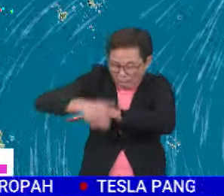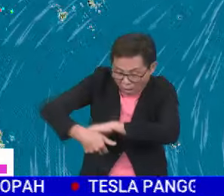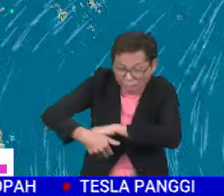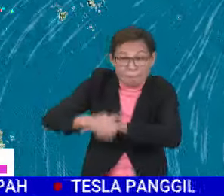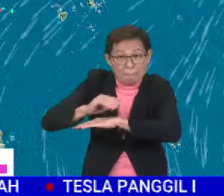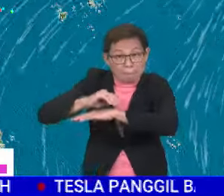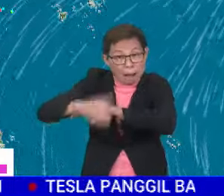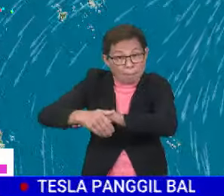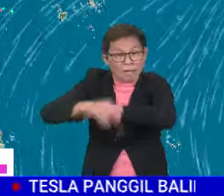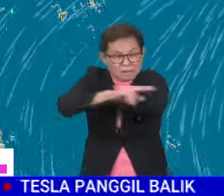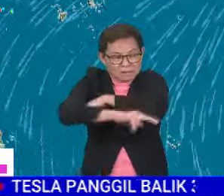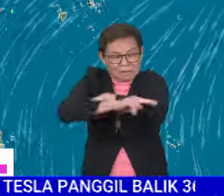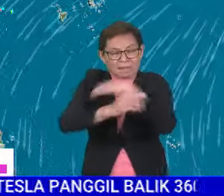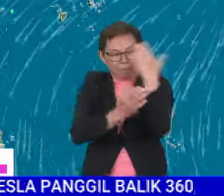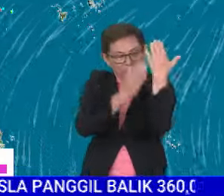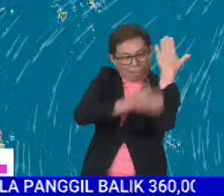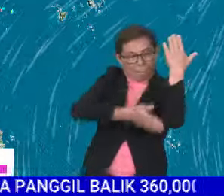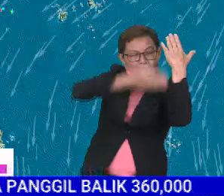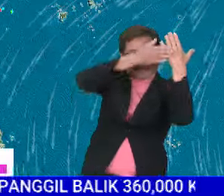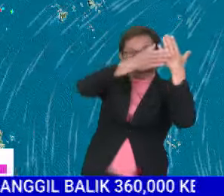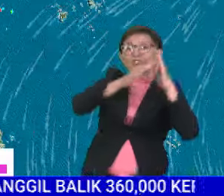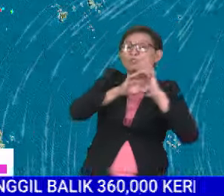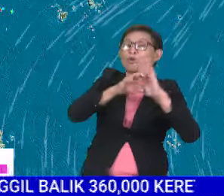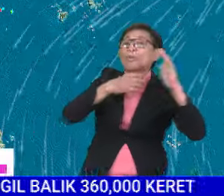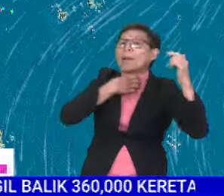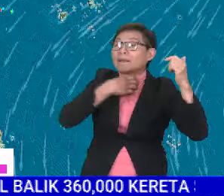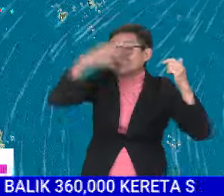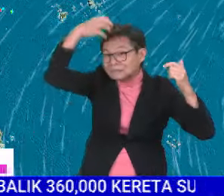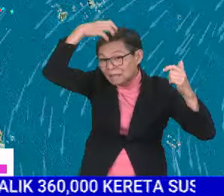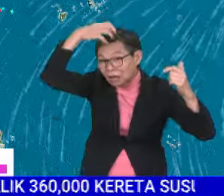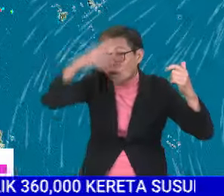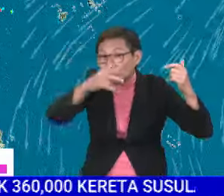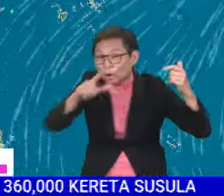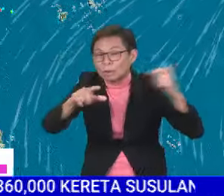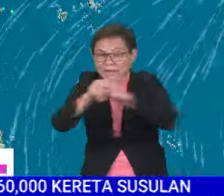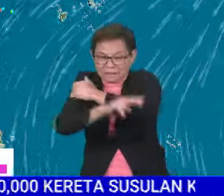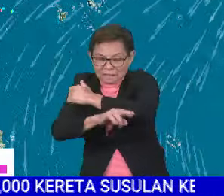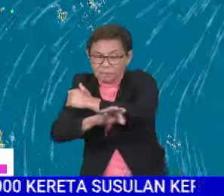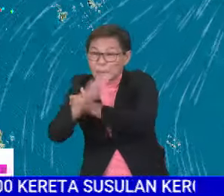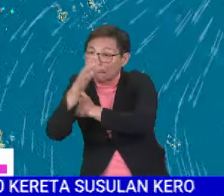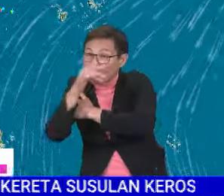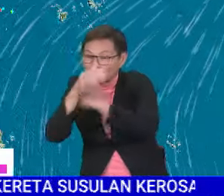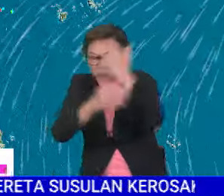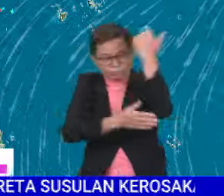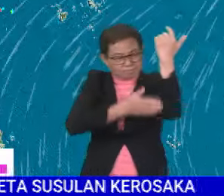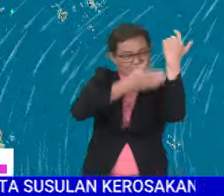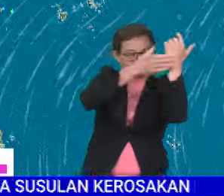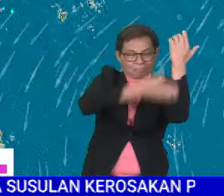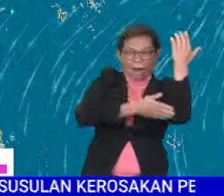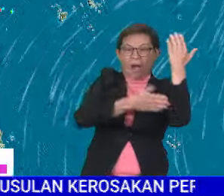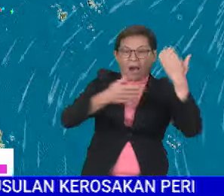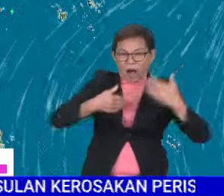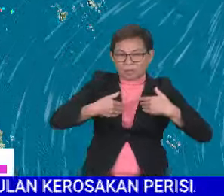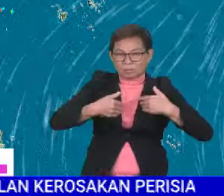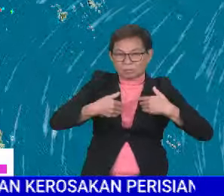nanti, negeri-negeri di pantai barat seperti di Perak, Selangor, Kuala Lumpur, Negeri Sembilan dan juga Melaka kita jangkakan akan mengalami